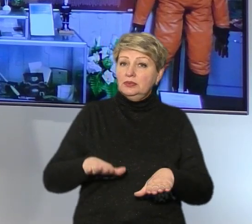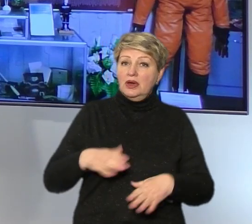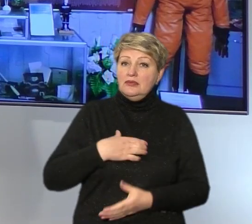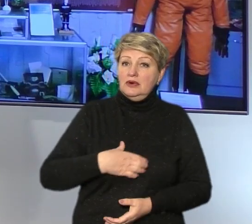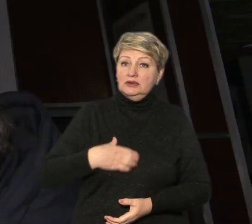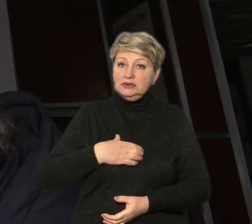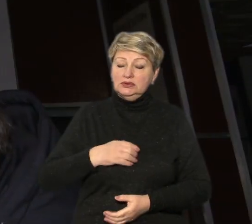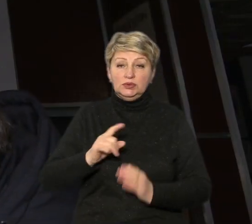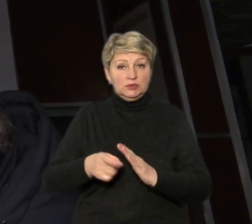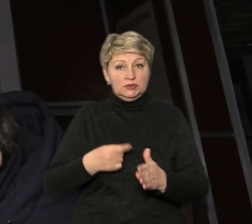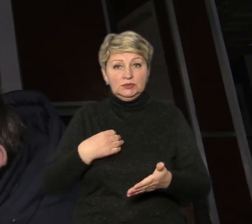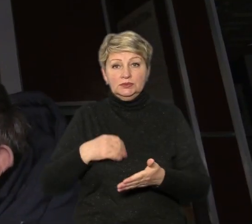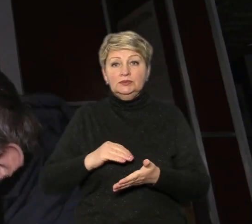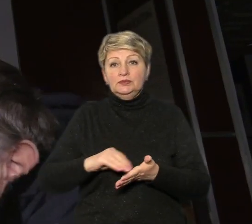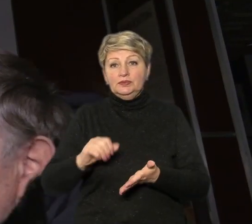Тетяна Рева.